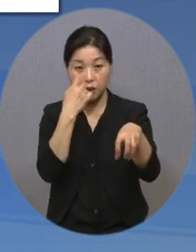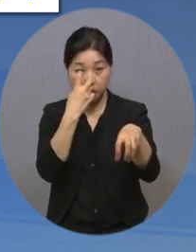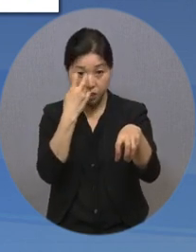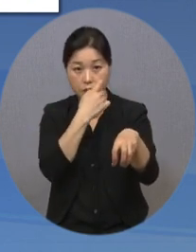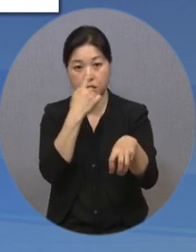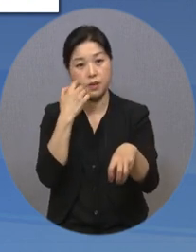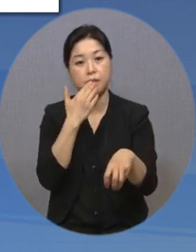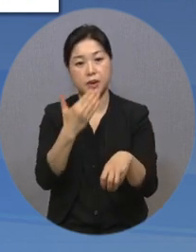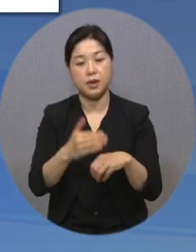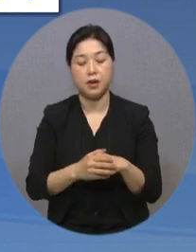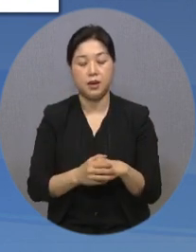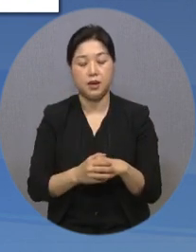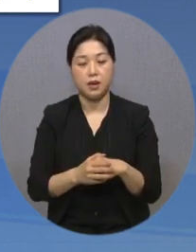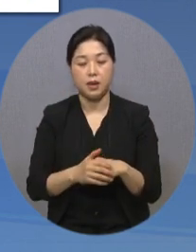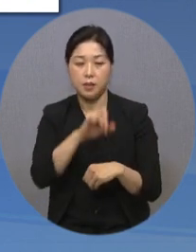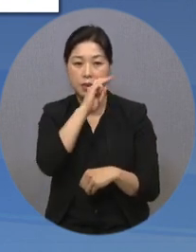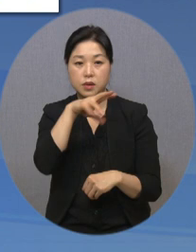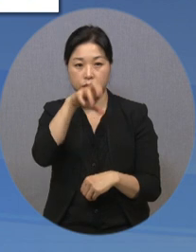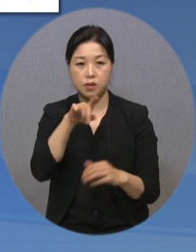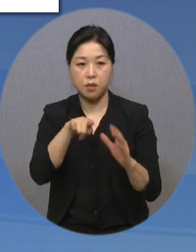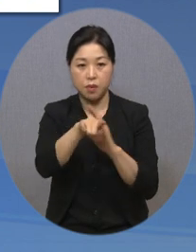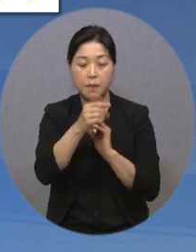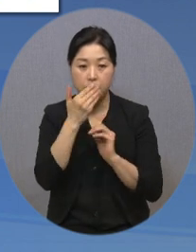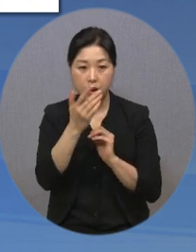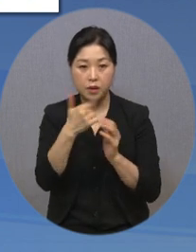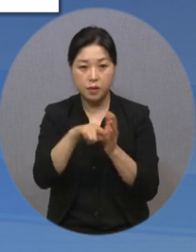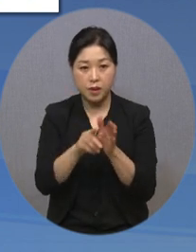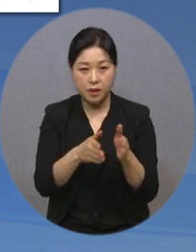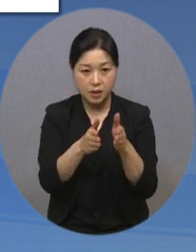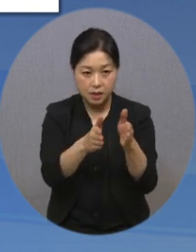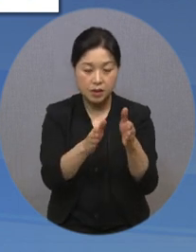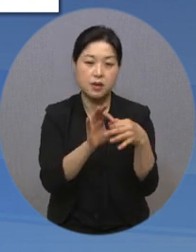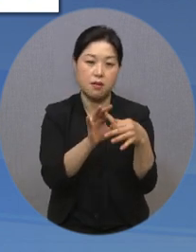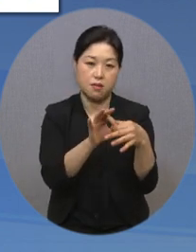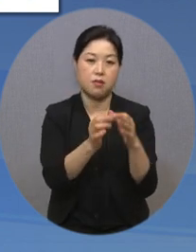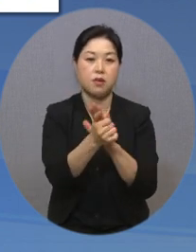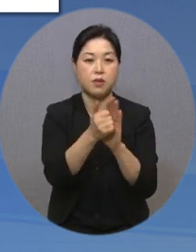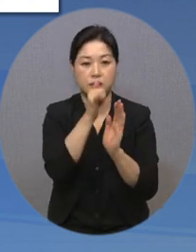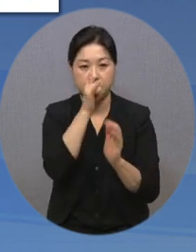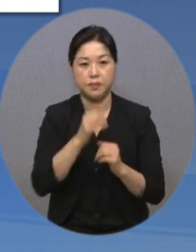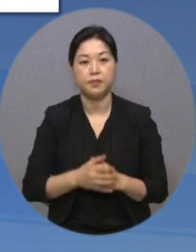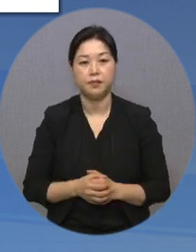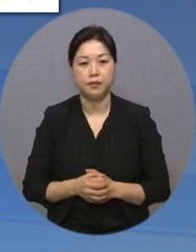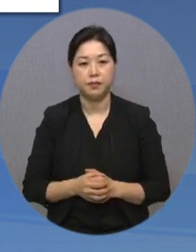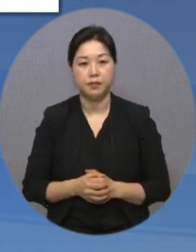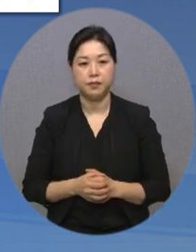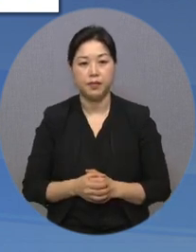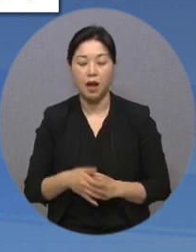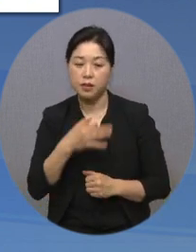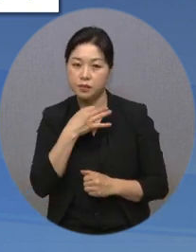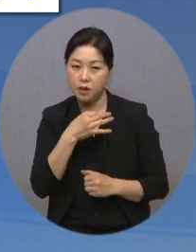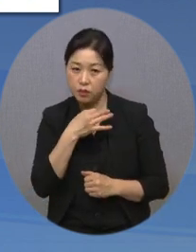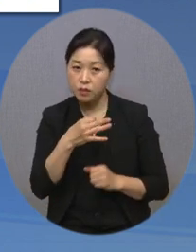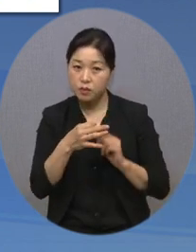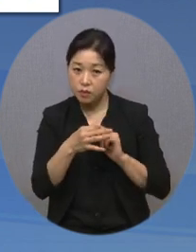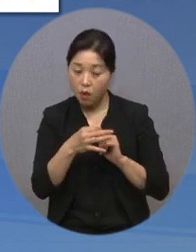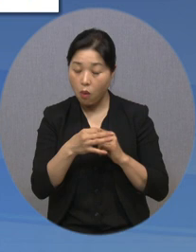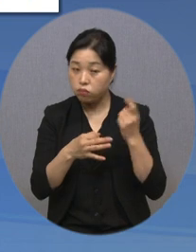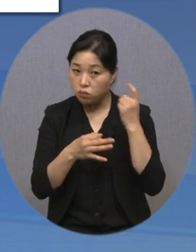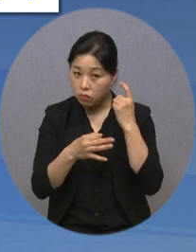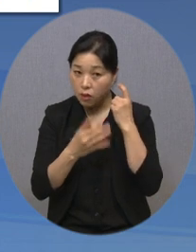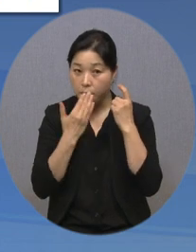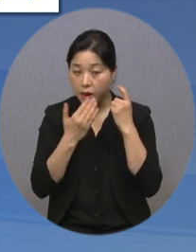또한 편의시설로 이동하기 위한 길 안내 서비스를 함께 제공합니다. 음성인식으로 편의성을 높이고